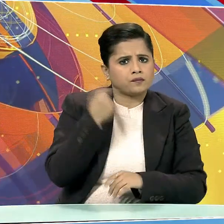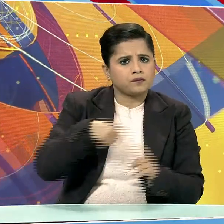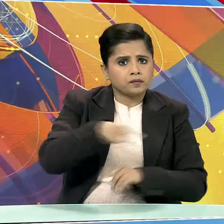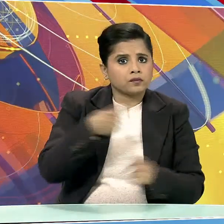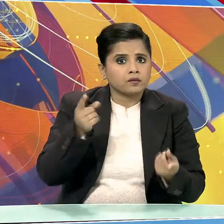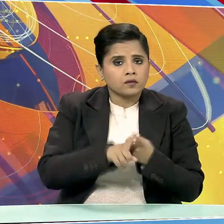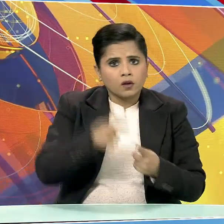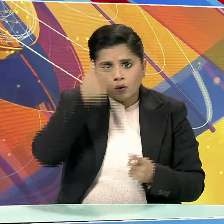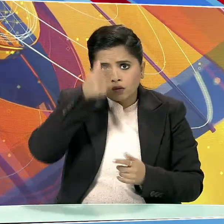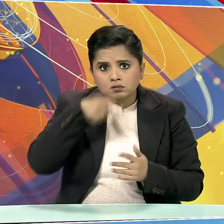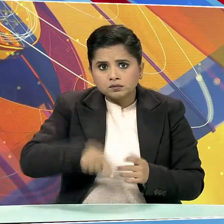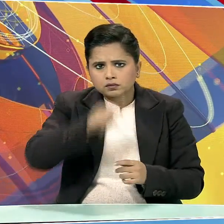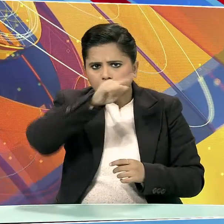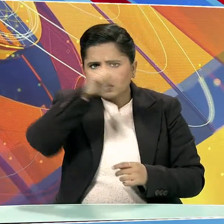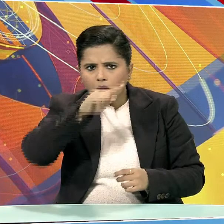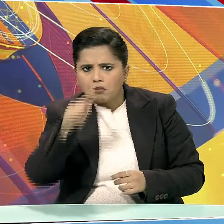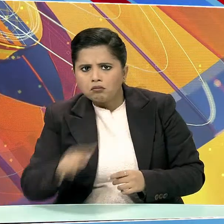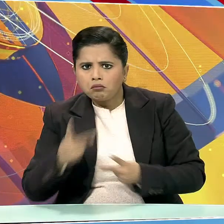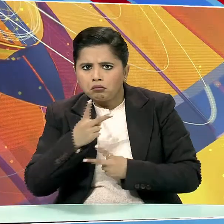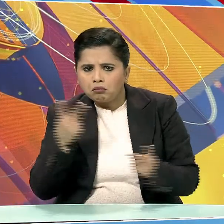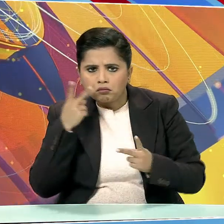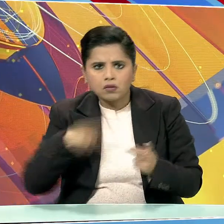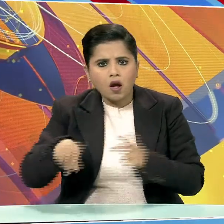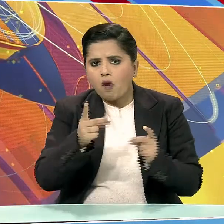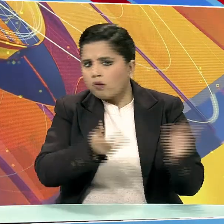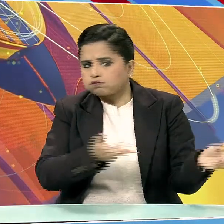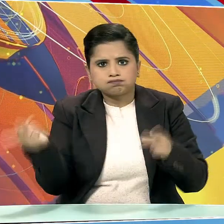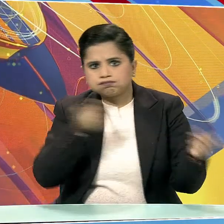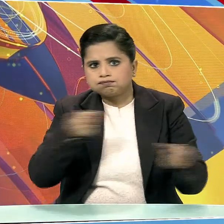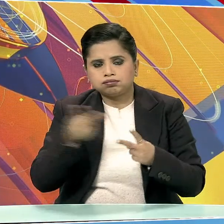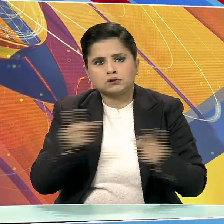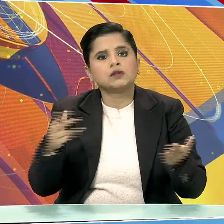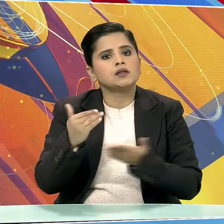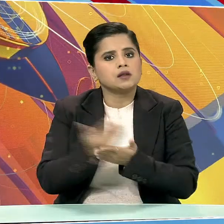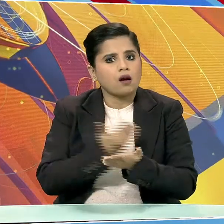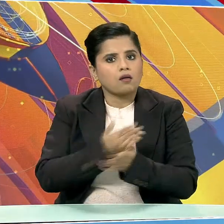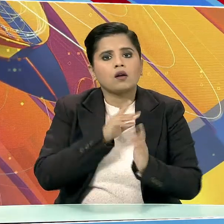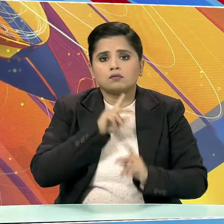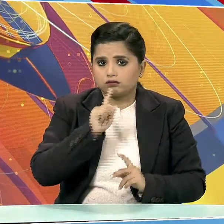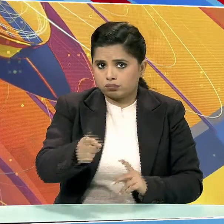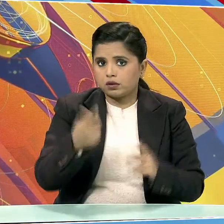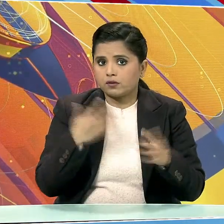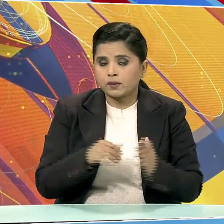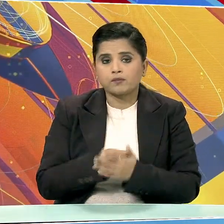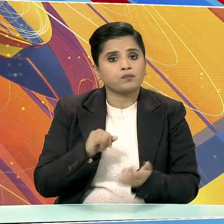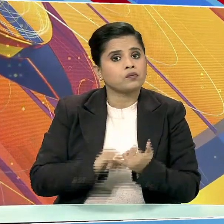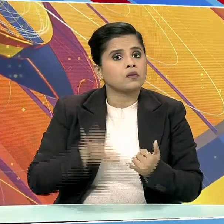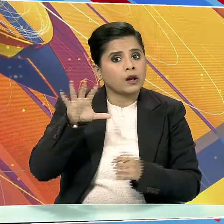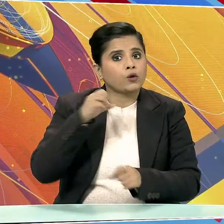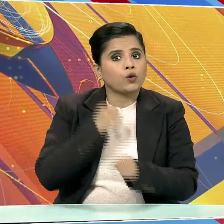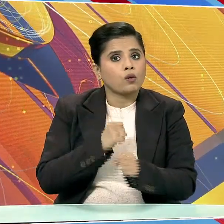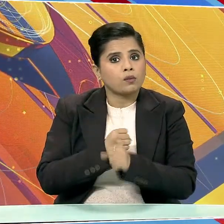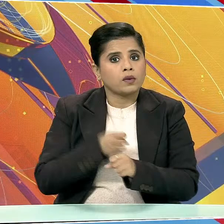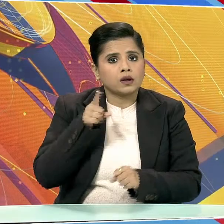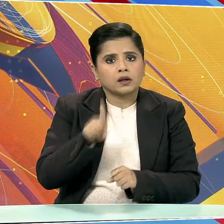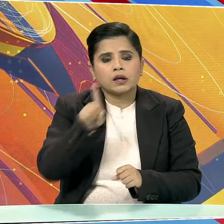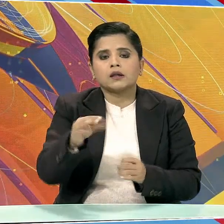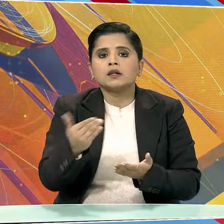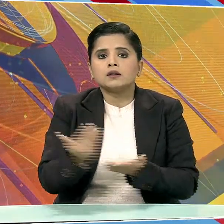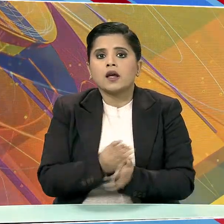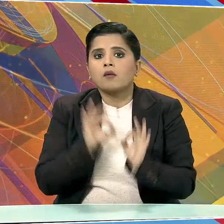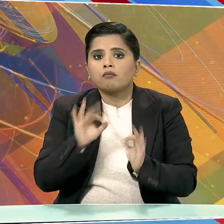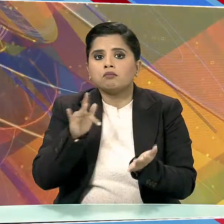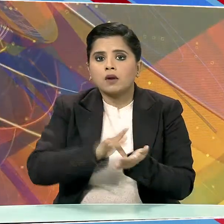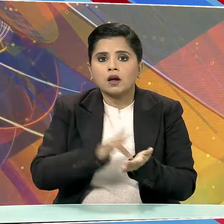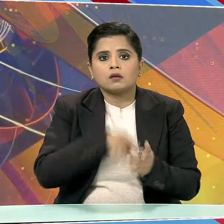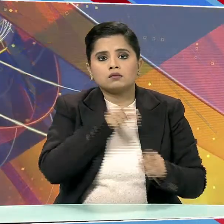खत्रे वाले शितर से लोगों को तुरन्त हटाने के आदेश दिए थे। इसके लिए राजी सरकार एक सुरक्षित इस्थान